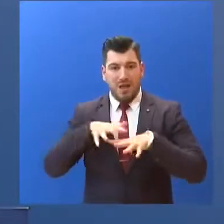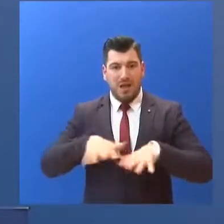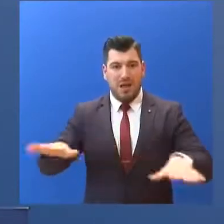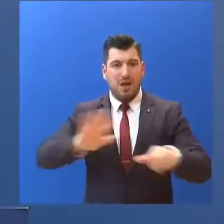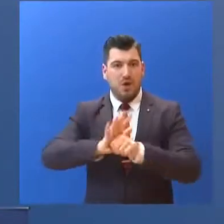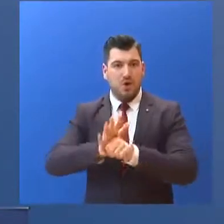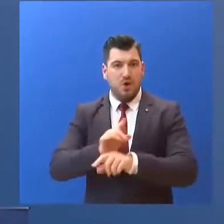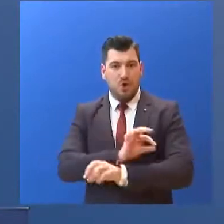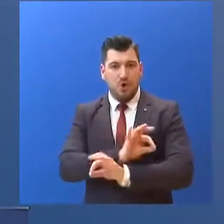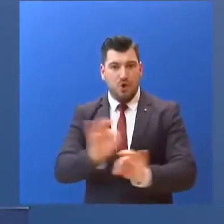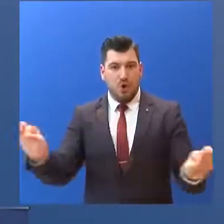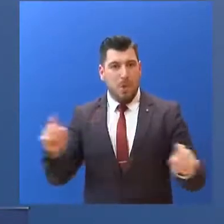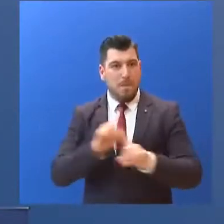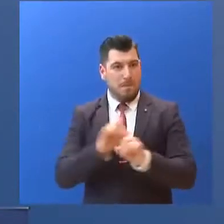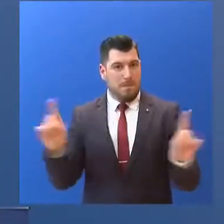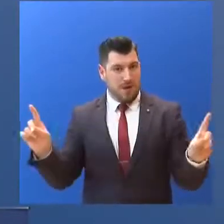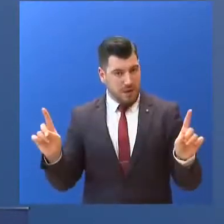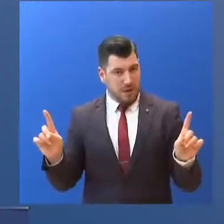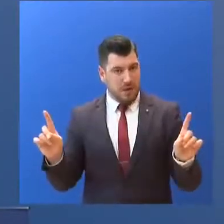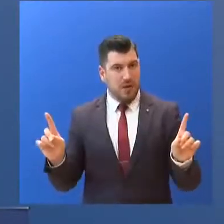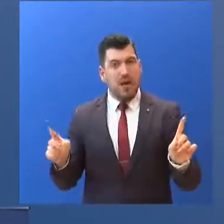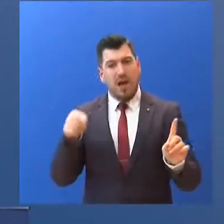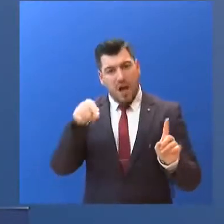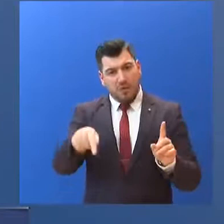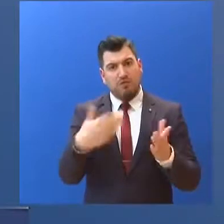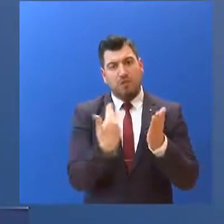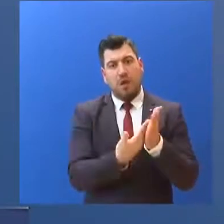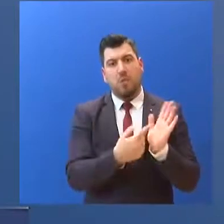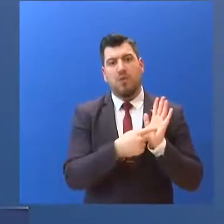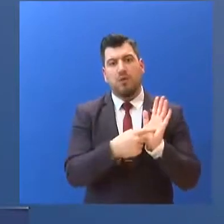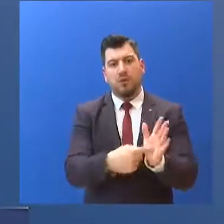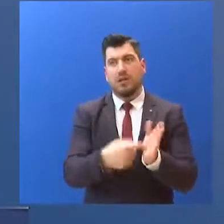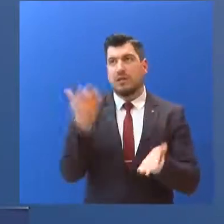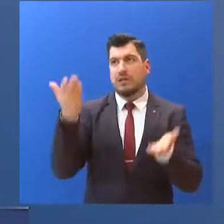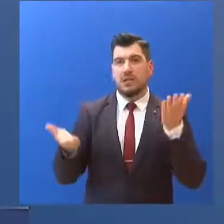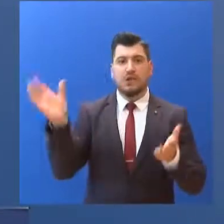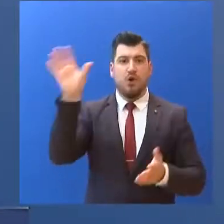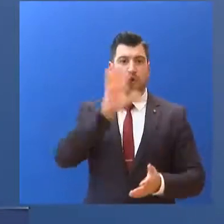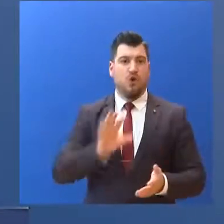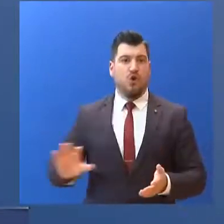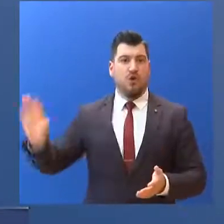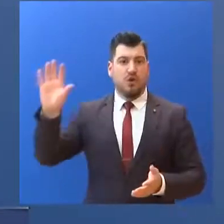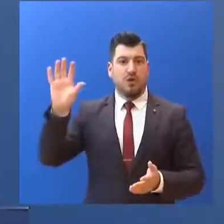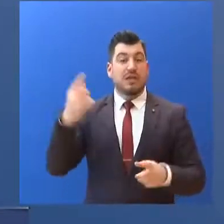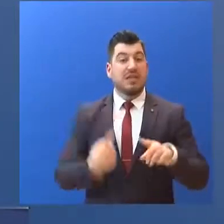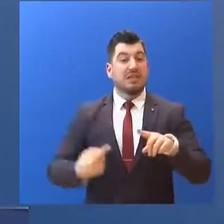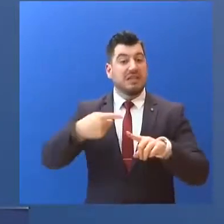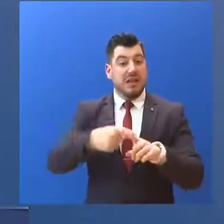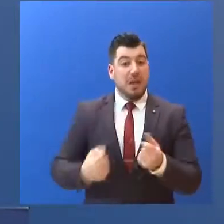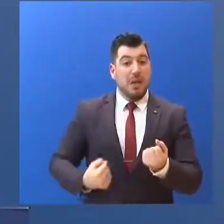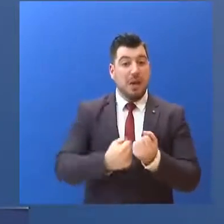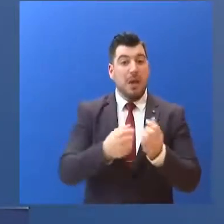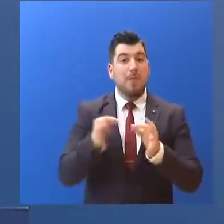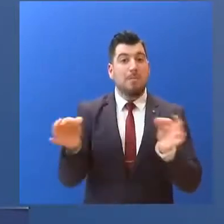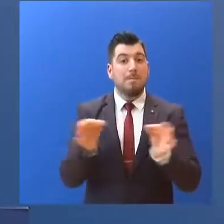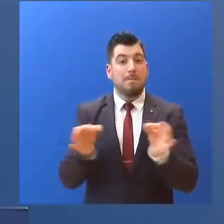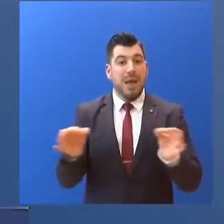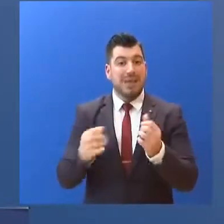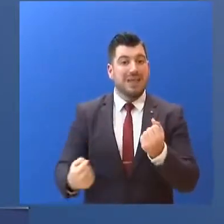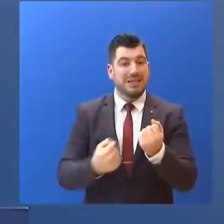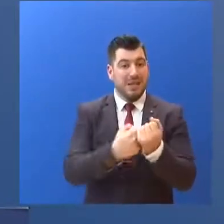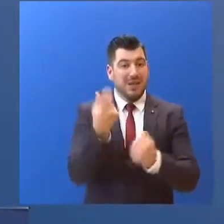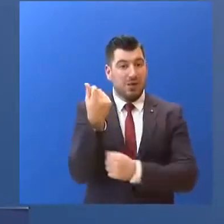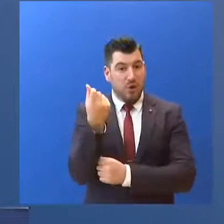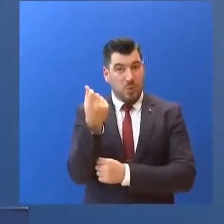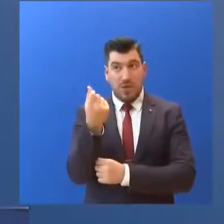όπως επιβεβαιώνει και η σύγκριση με πολλές άλλες χώρες. Στα μέτρα στήριξης της οικονομίας... που κινούνται πολύ πάνω από το